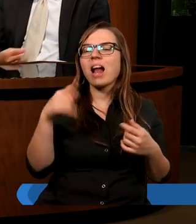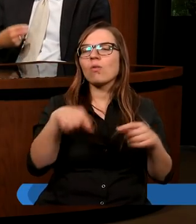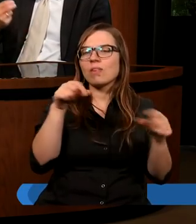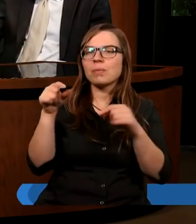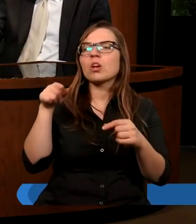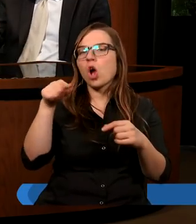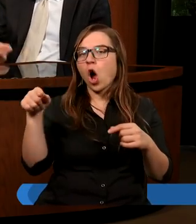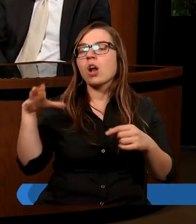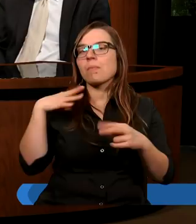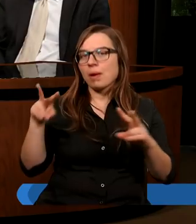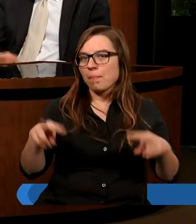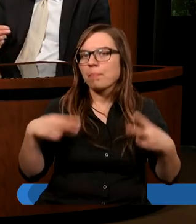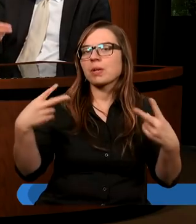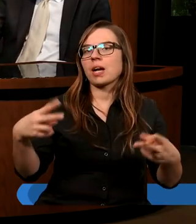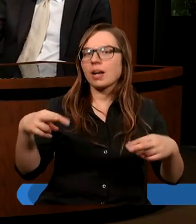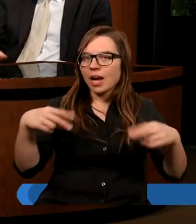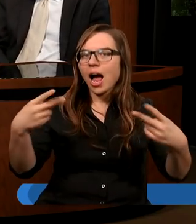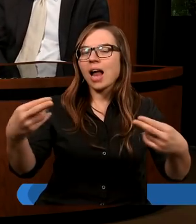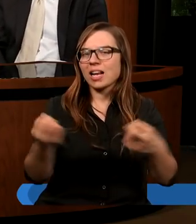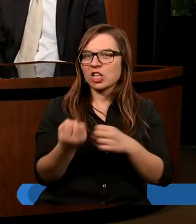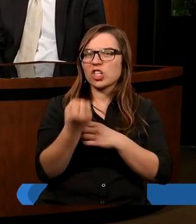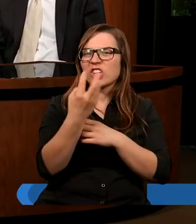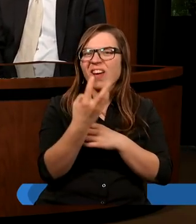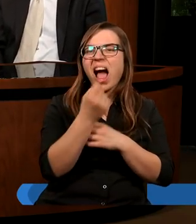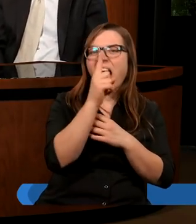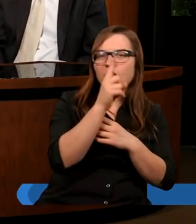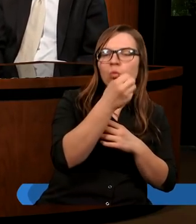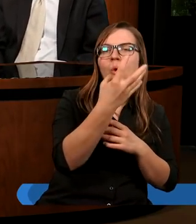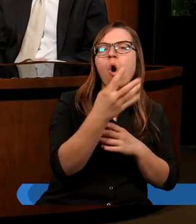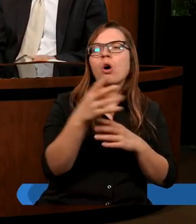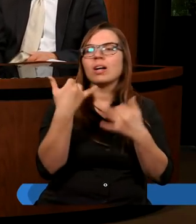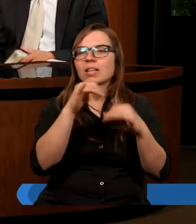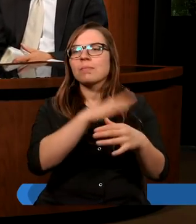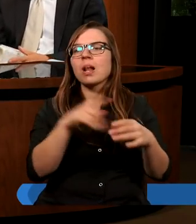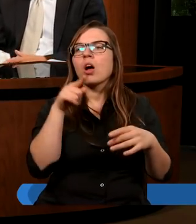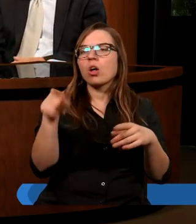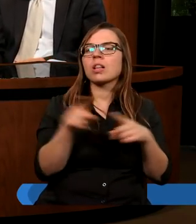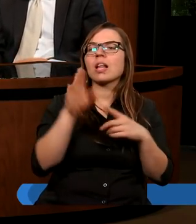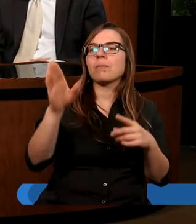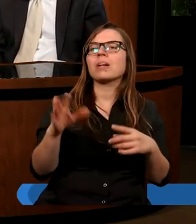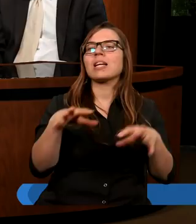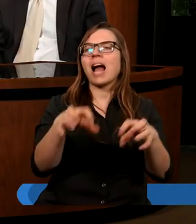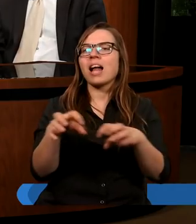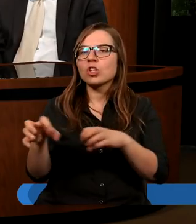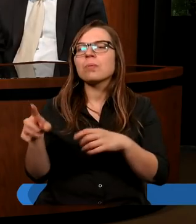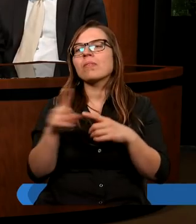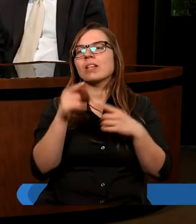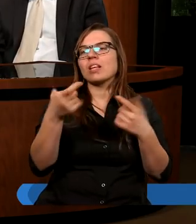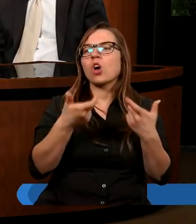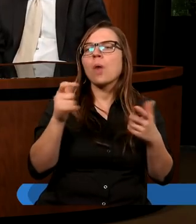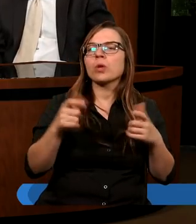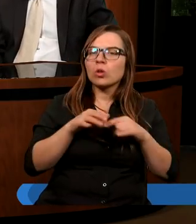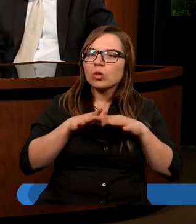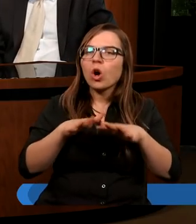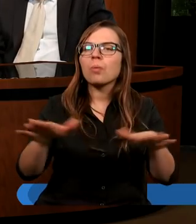Oni mieli przekazać światło innym narodom. Ale nie mieli też zatrzymywać i robić tak jak